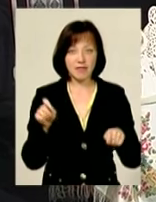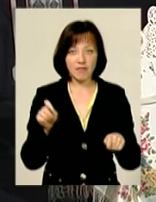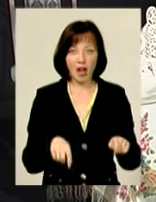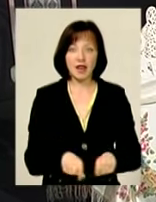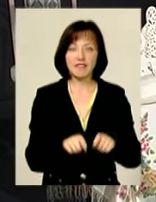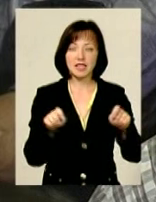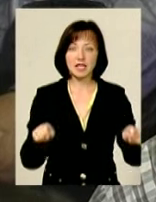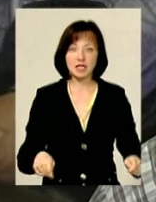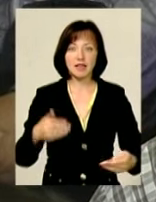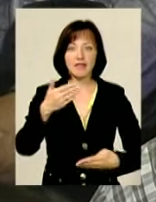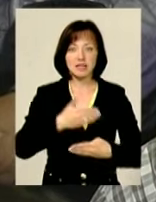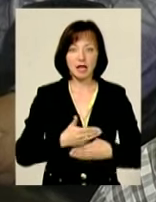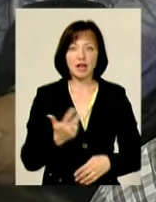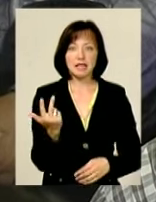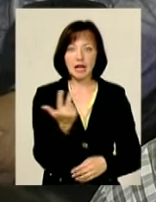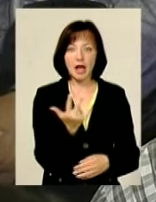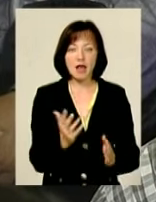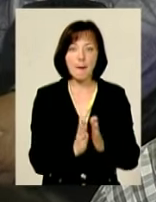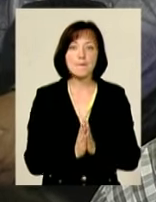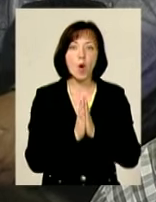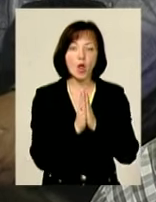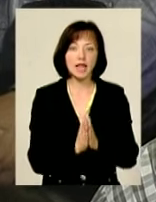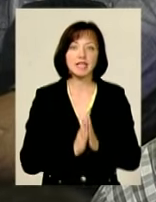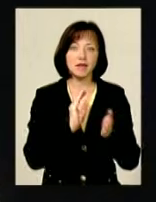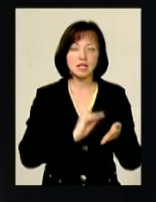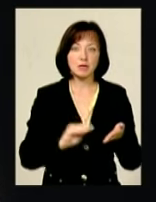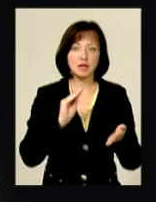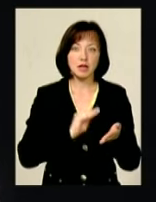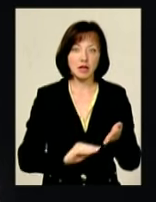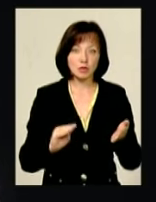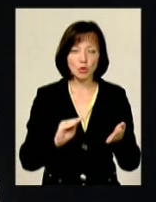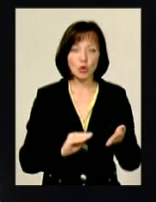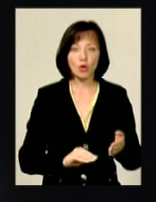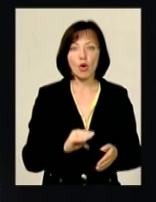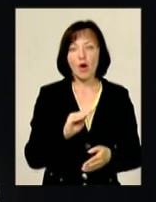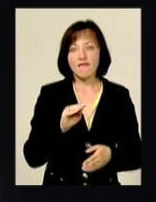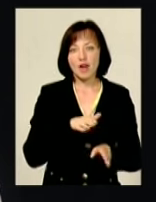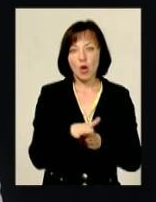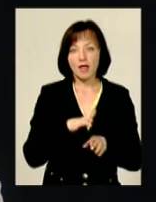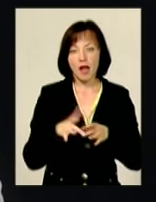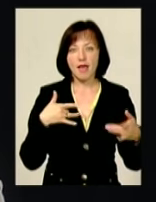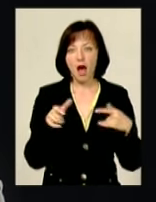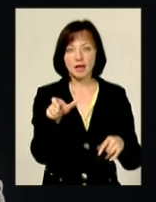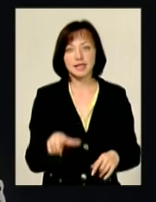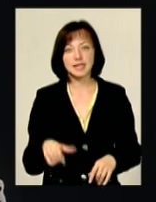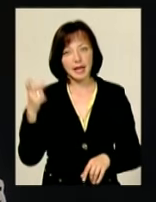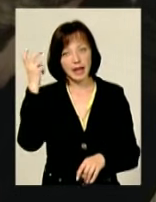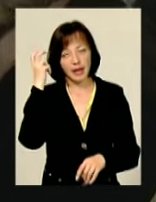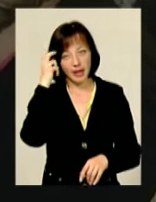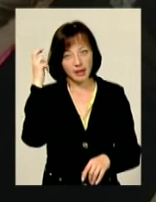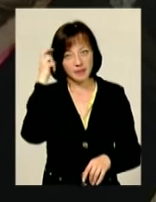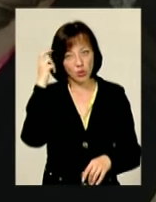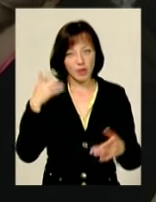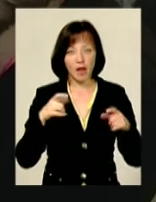відкрився виставою «Третя молитва» за п'єсою Ярослава Верещака у виконанні актриси Київського театру